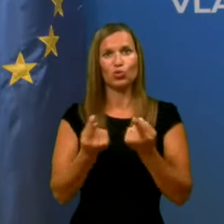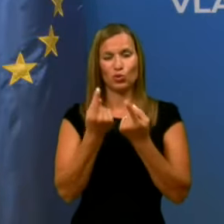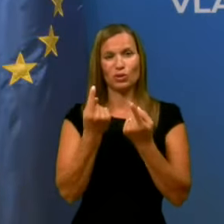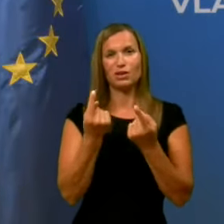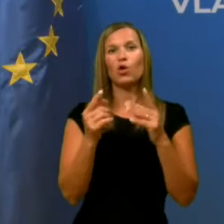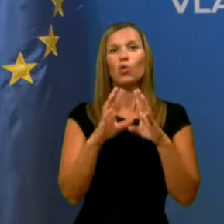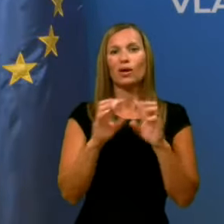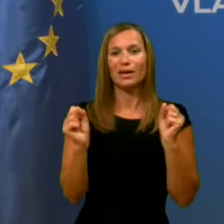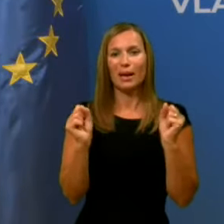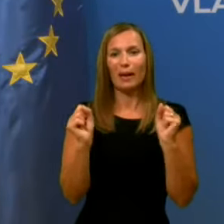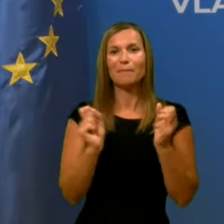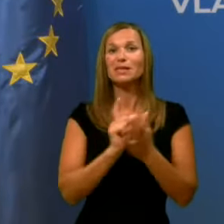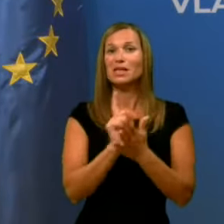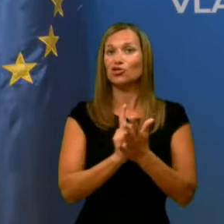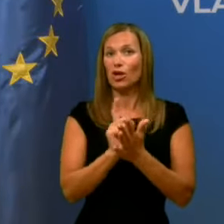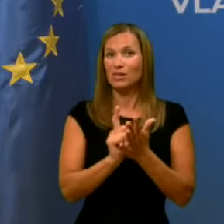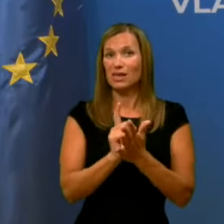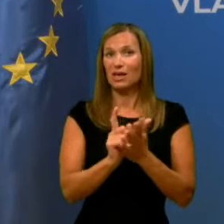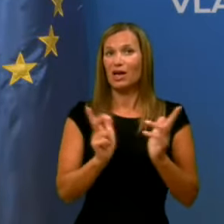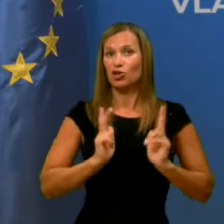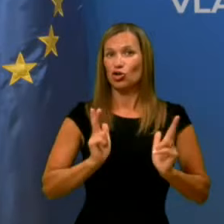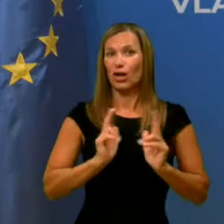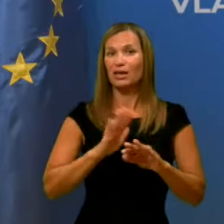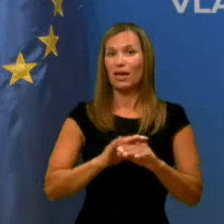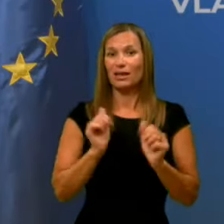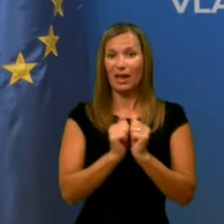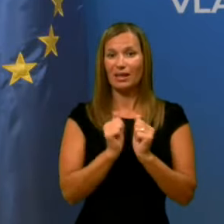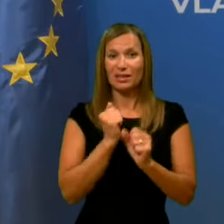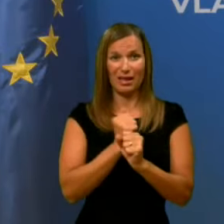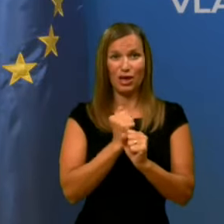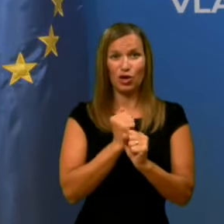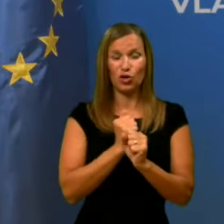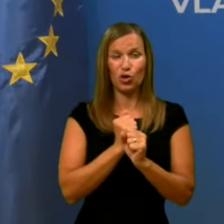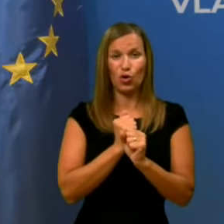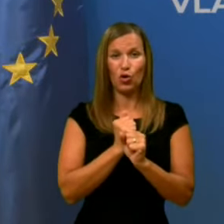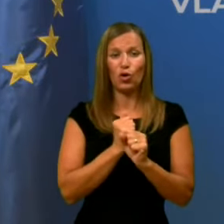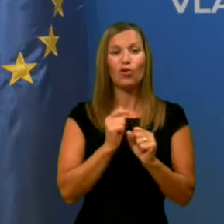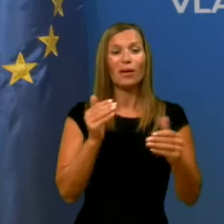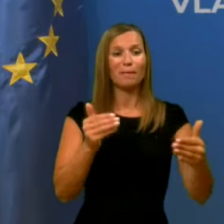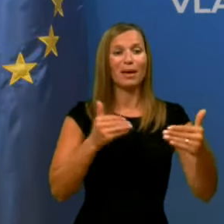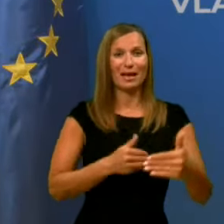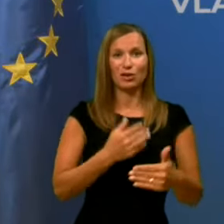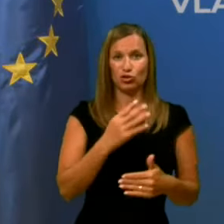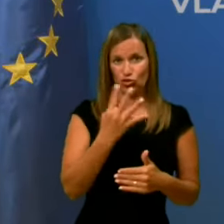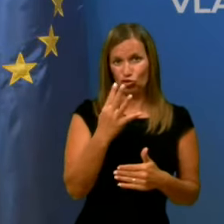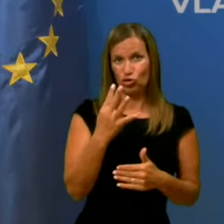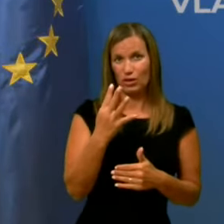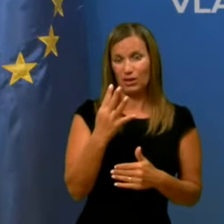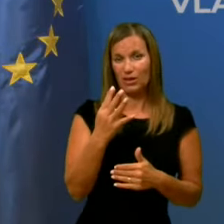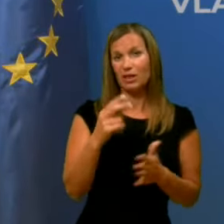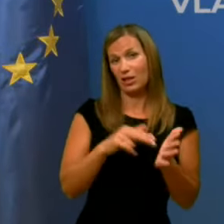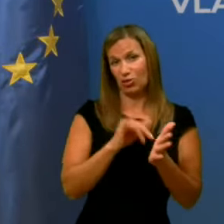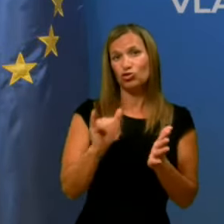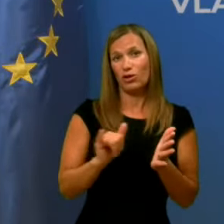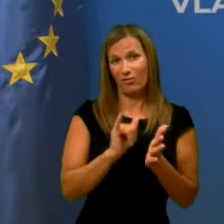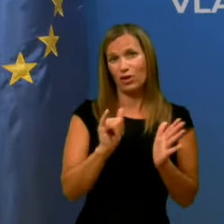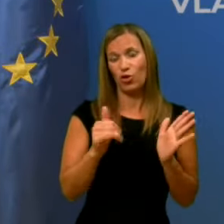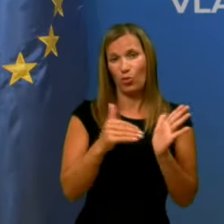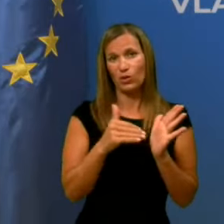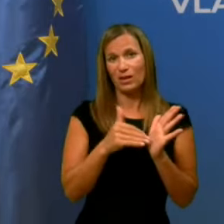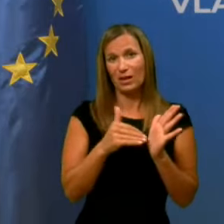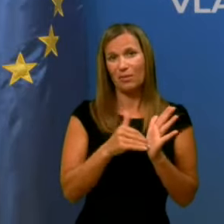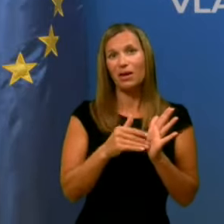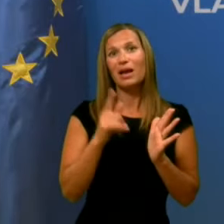ukrep za častnega čakanja na delo, kot je v velavi po PKP4, je po naši ocenji sicer še vedno potreben,